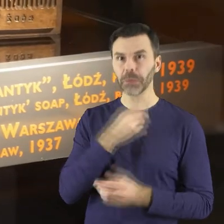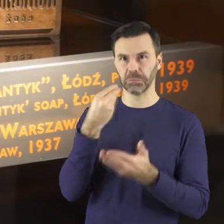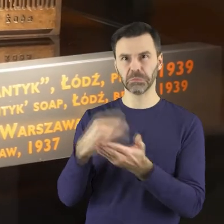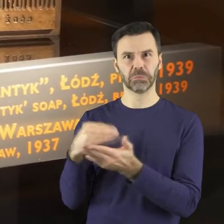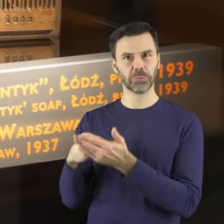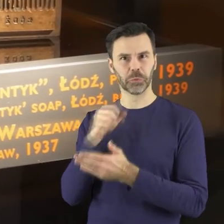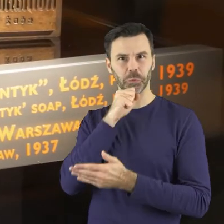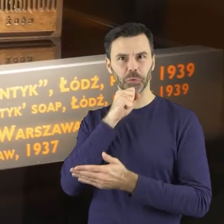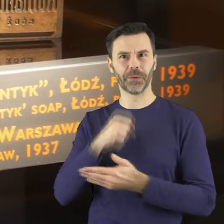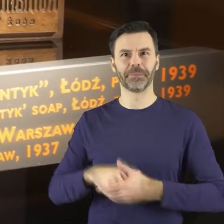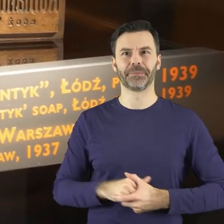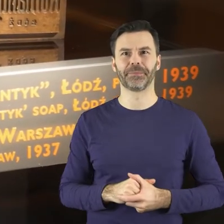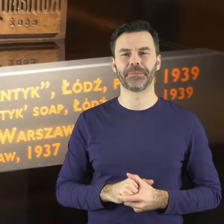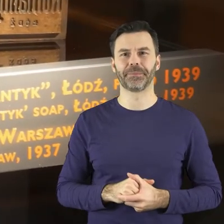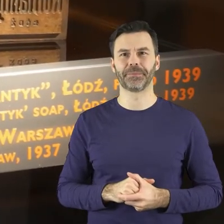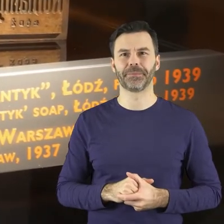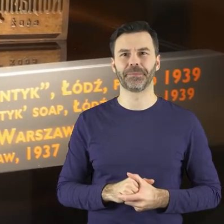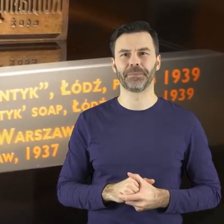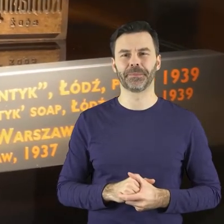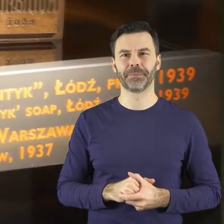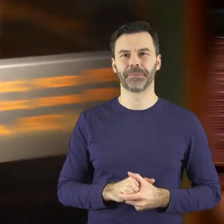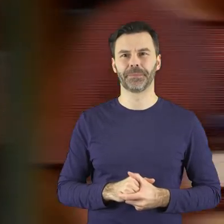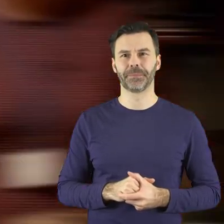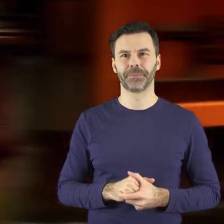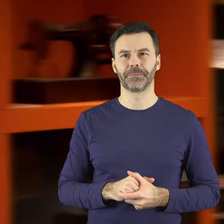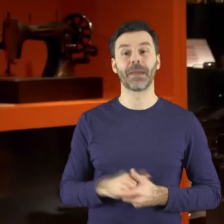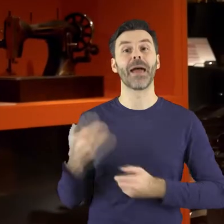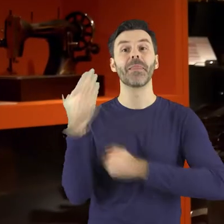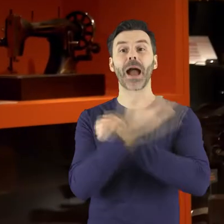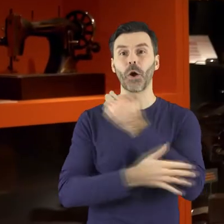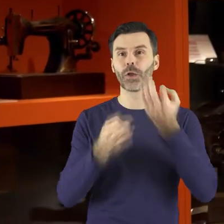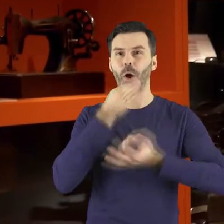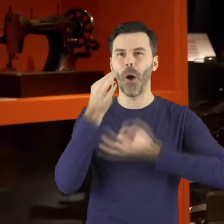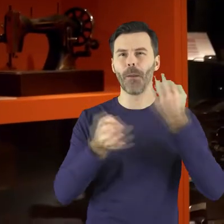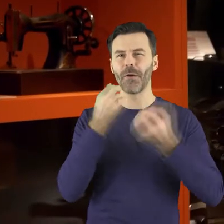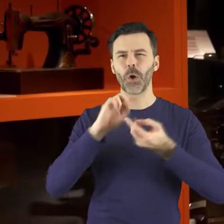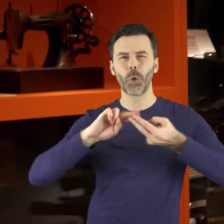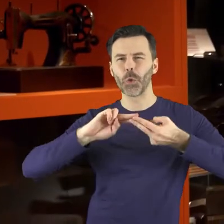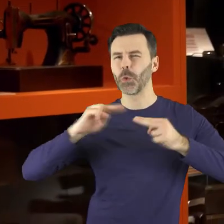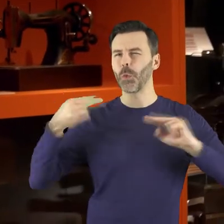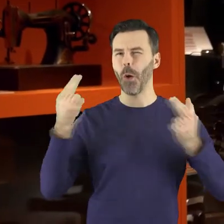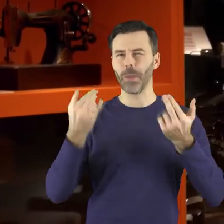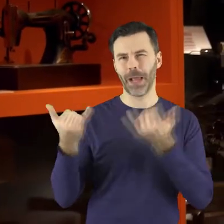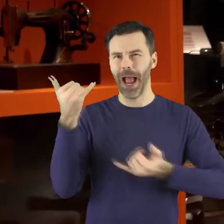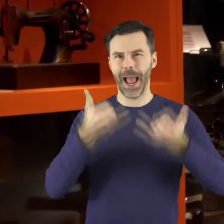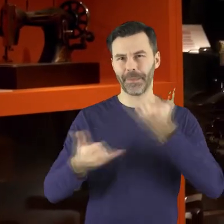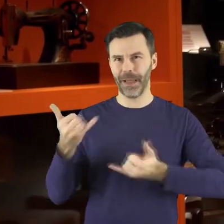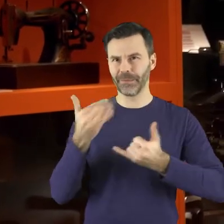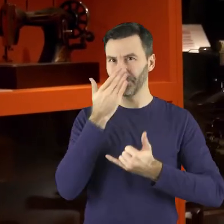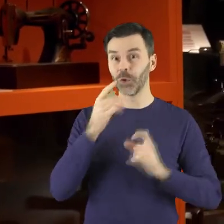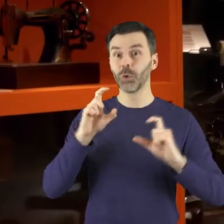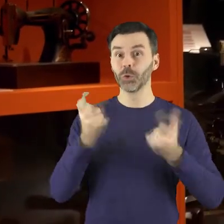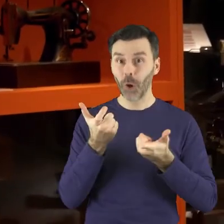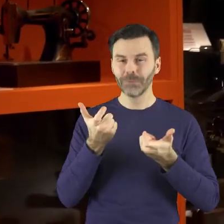trafić do szerokiego grona odbiorców. Na koniec opowiemy o najsłodszej dziedzinie przemysłu chemicznego,